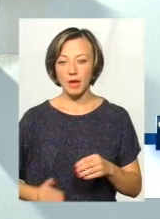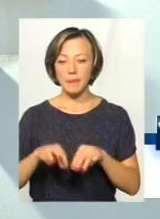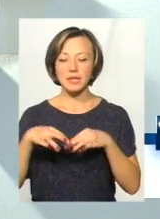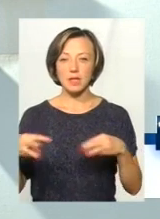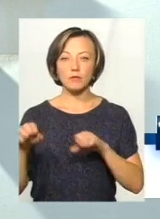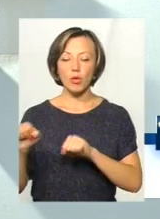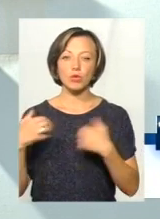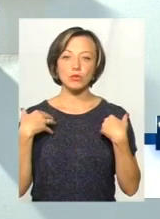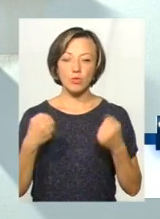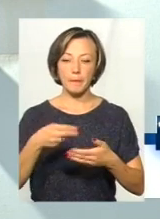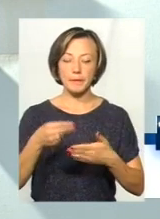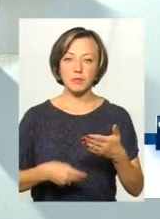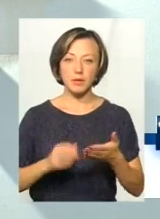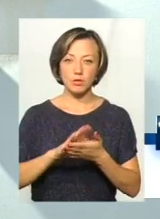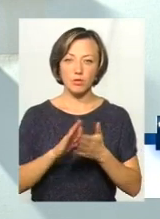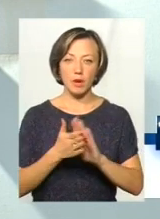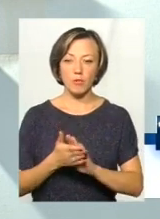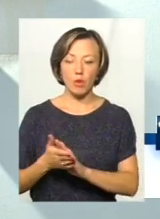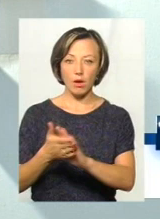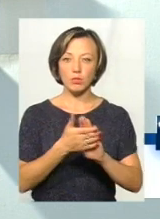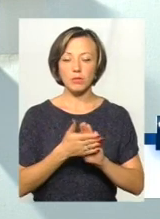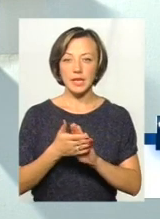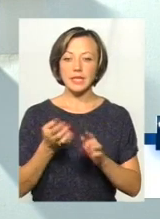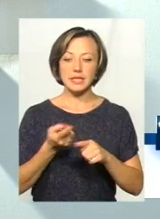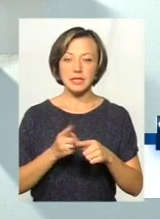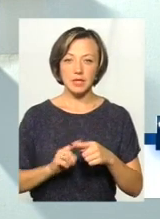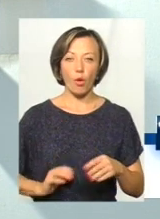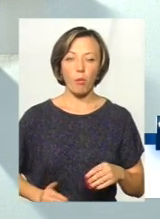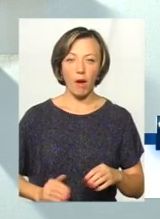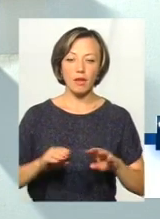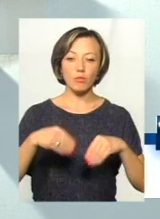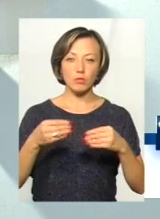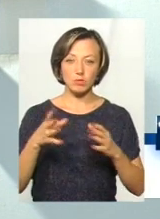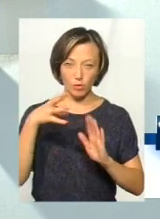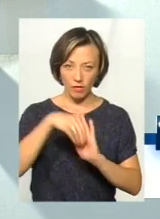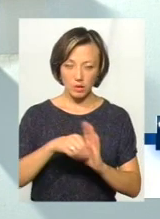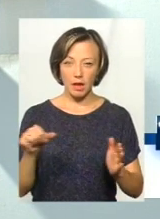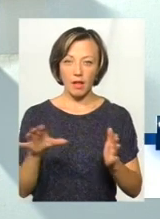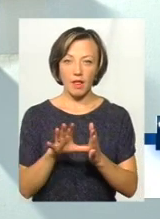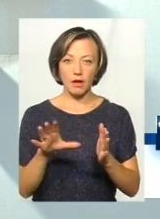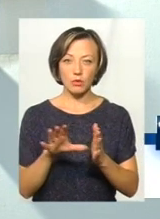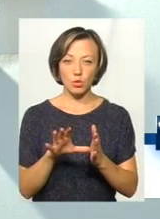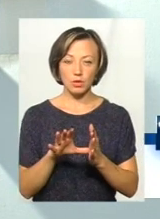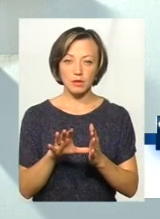охорони здоров'я підписано меморандум, згідно якого ці компанії будуть впроваджувати електронний